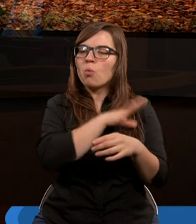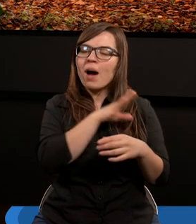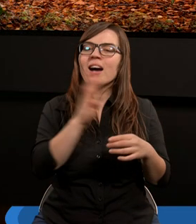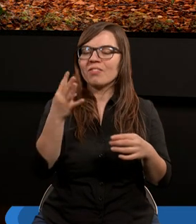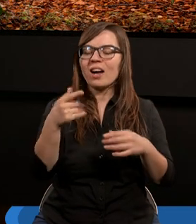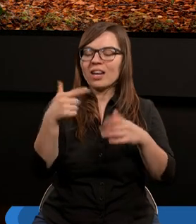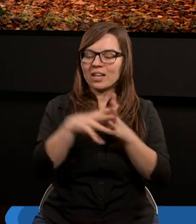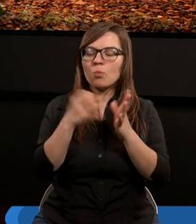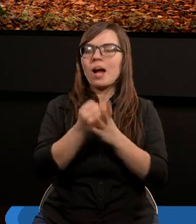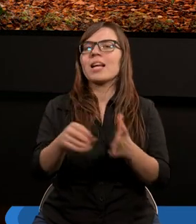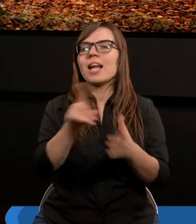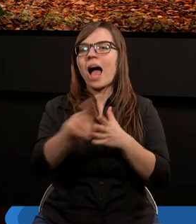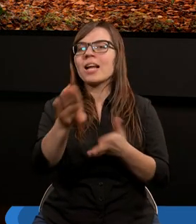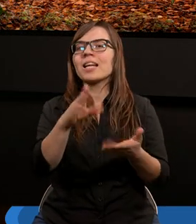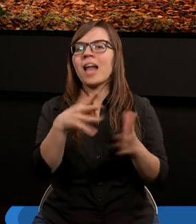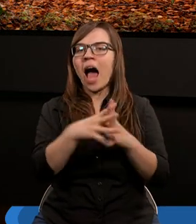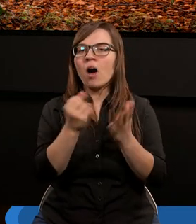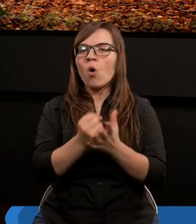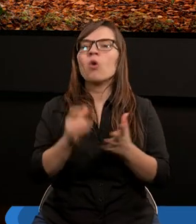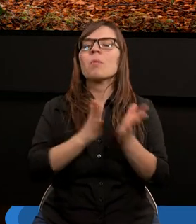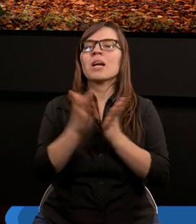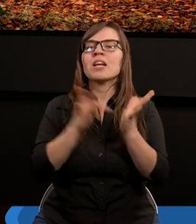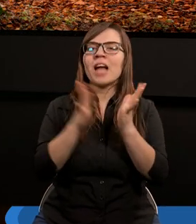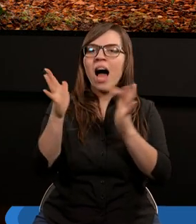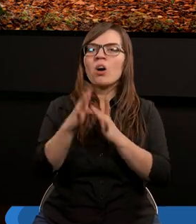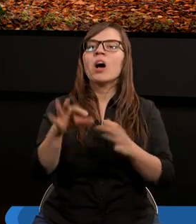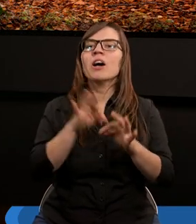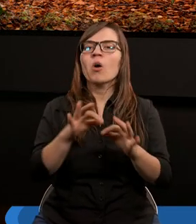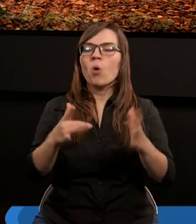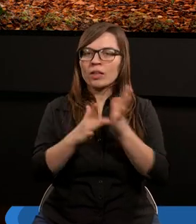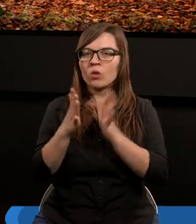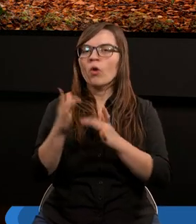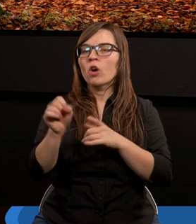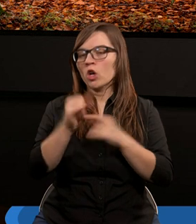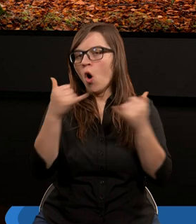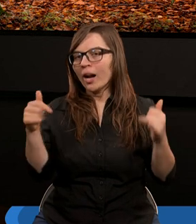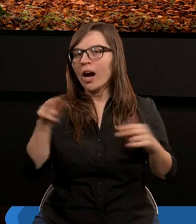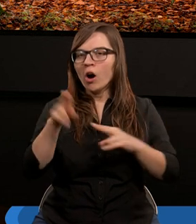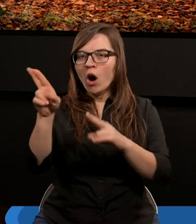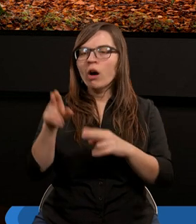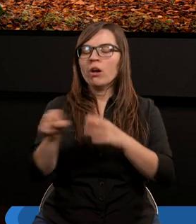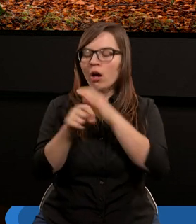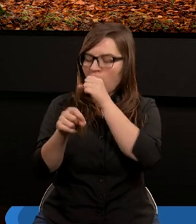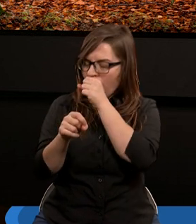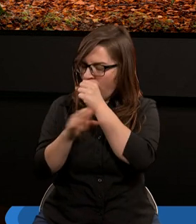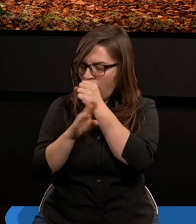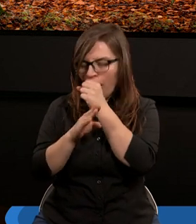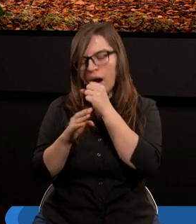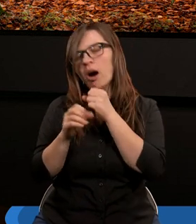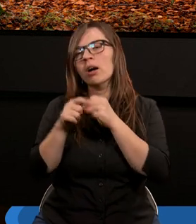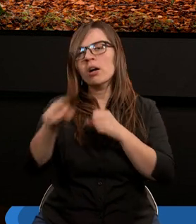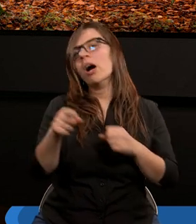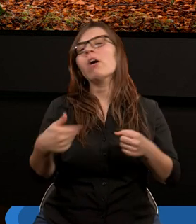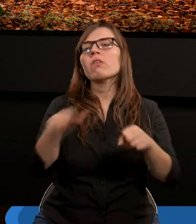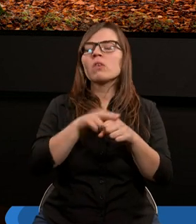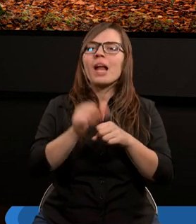wy umarliście dla zakonu, przez ciało Chrystusowe, by należeć do innego, do tego, który został wzbudzony,